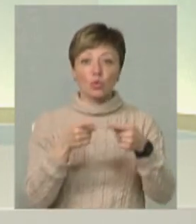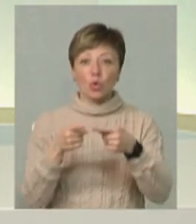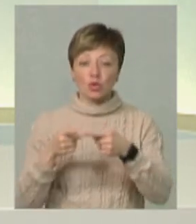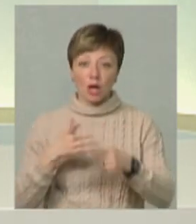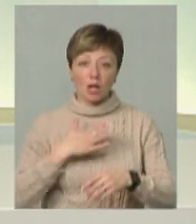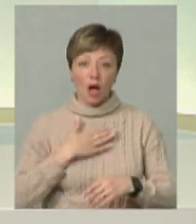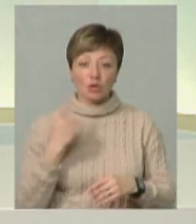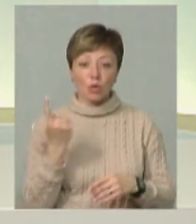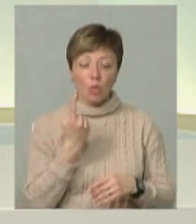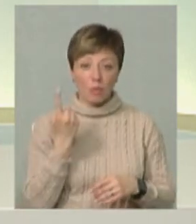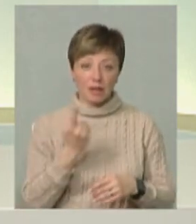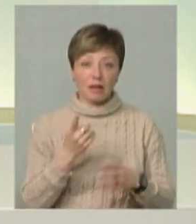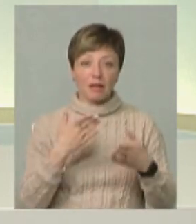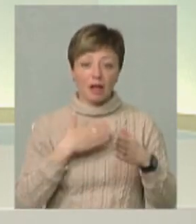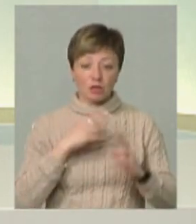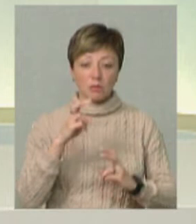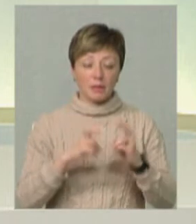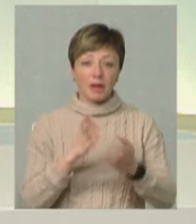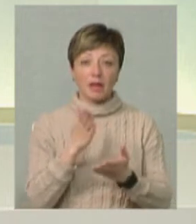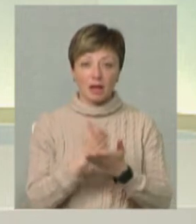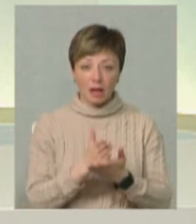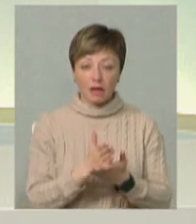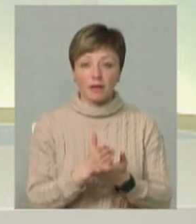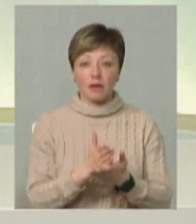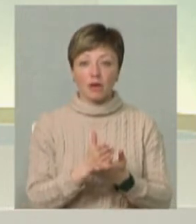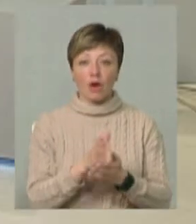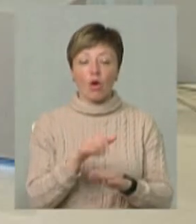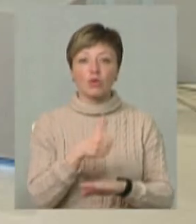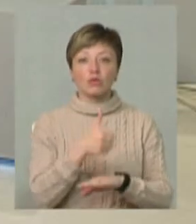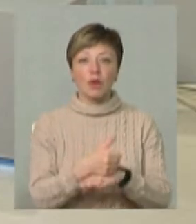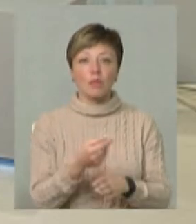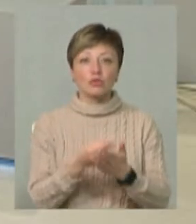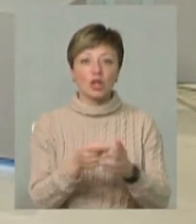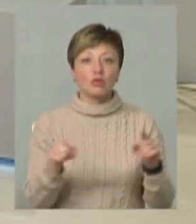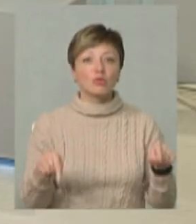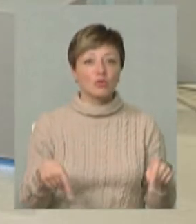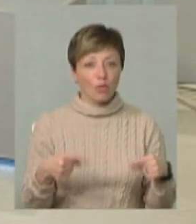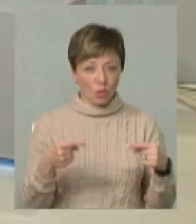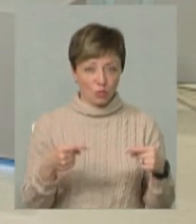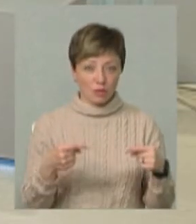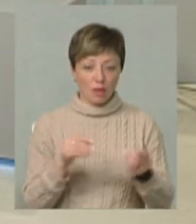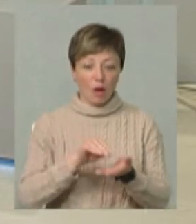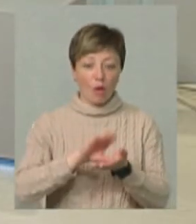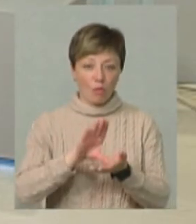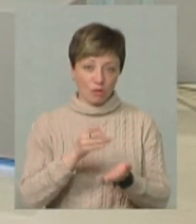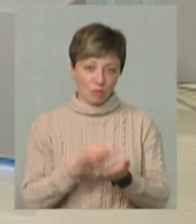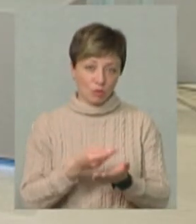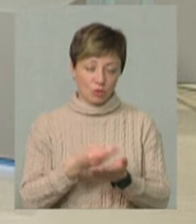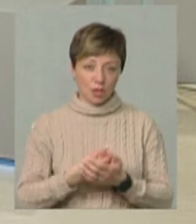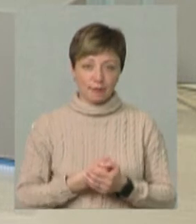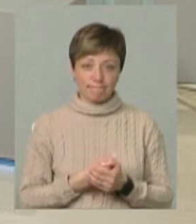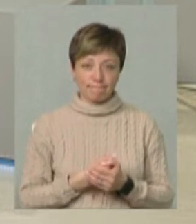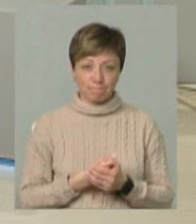області, де розміщені наші підприємства, вони, власне, є основними бюджетоутворюючими, наповнювачами бюджету